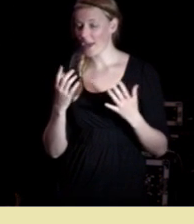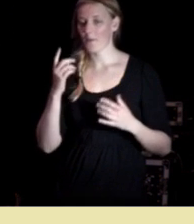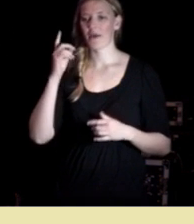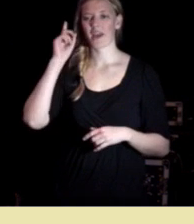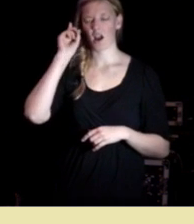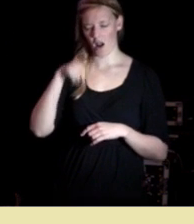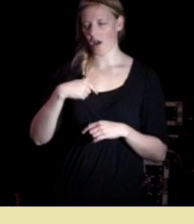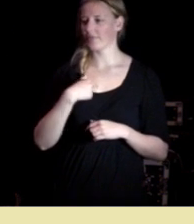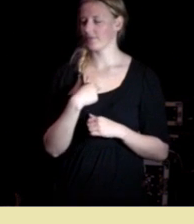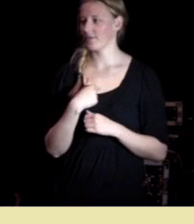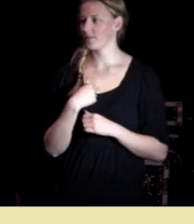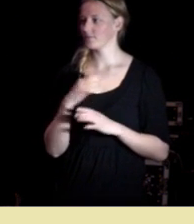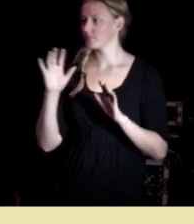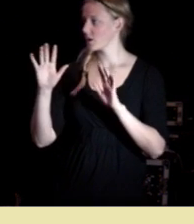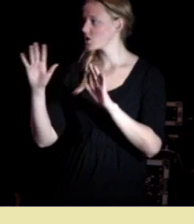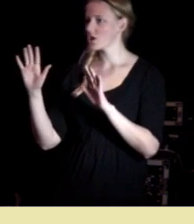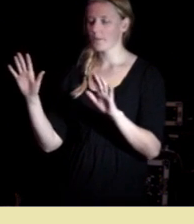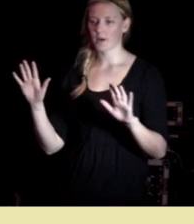ta det med ro